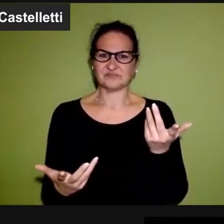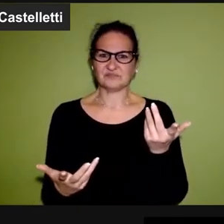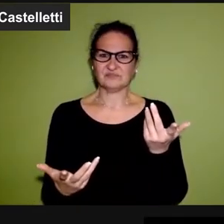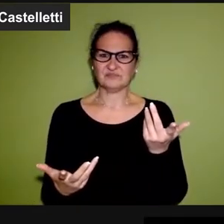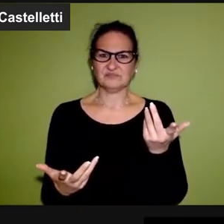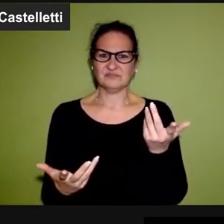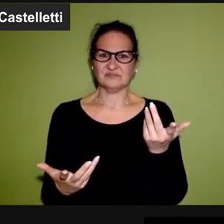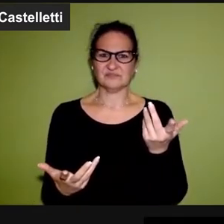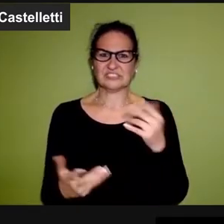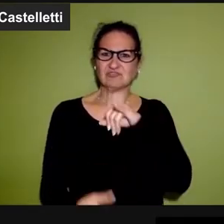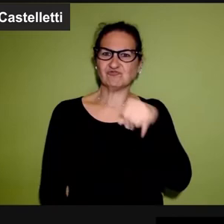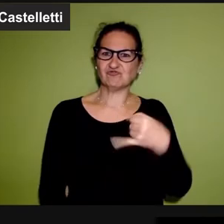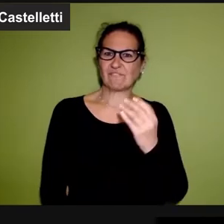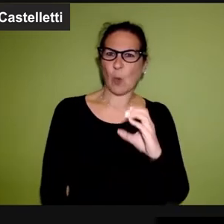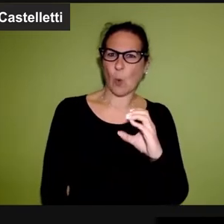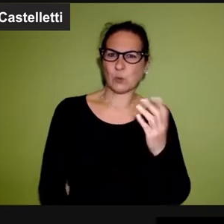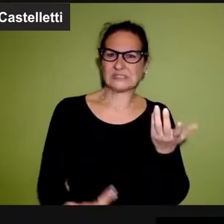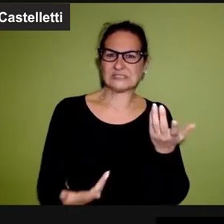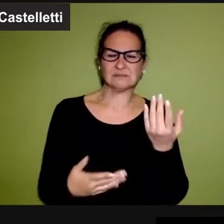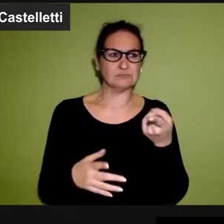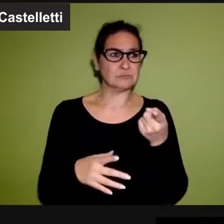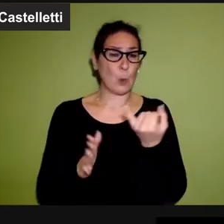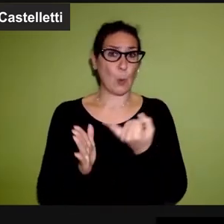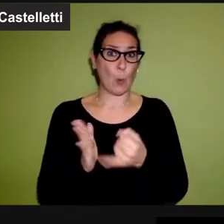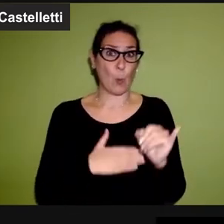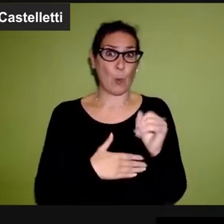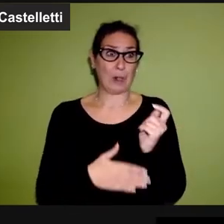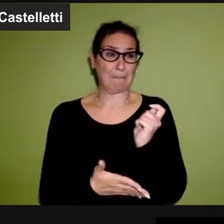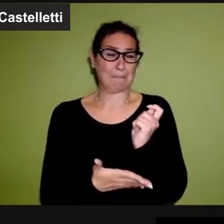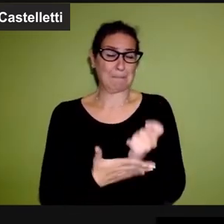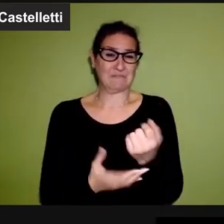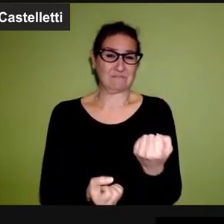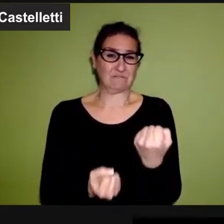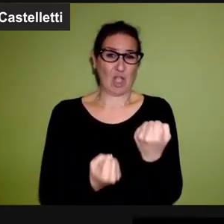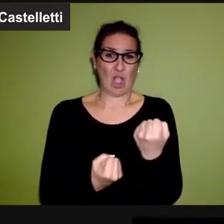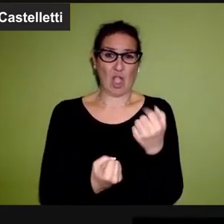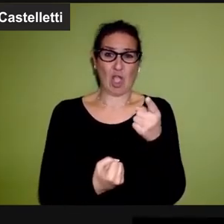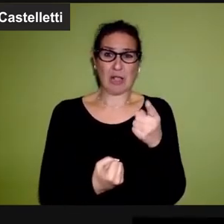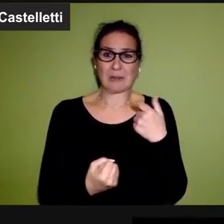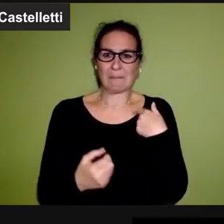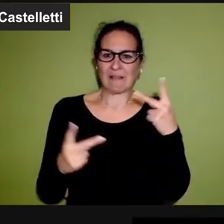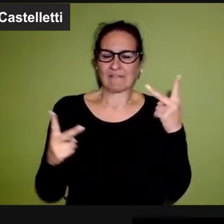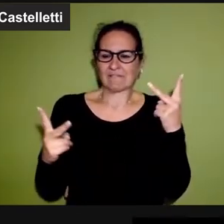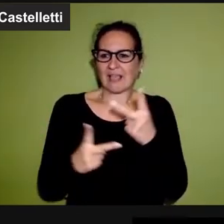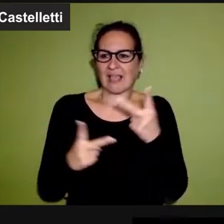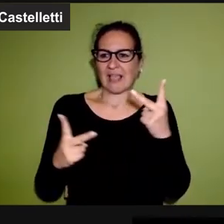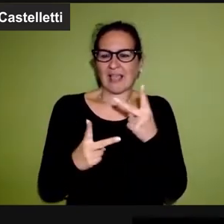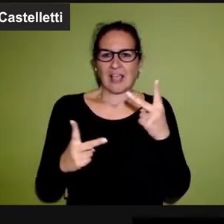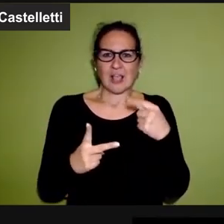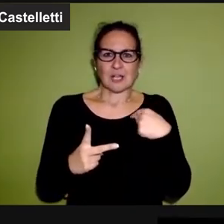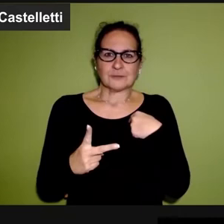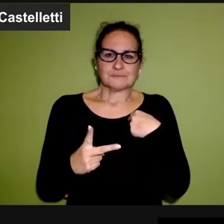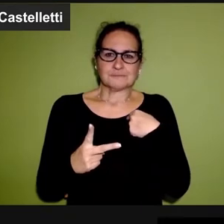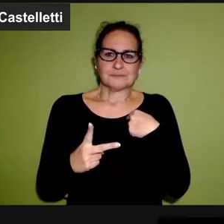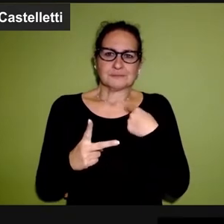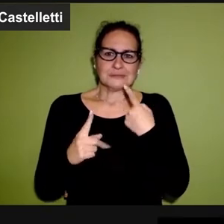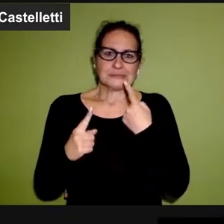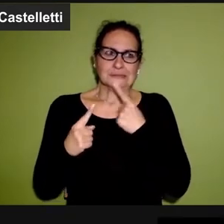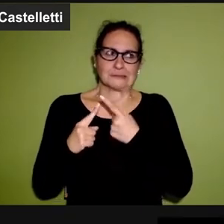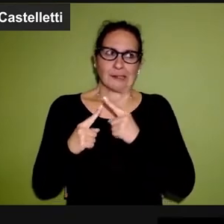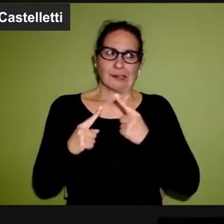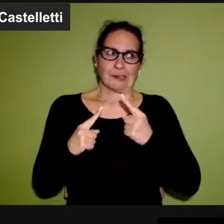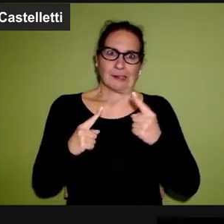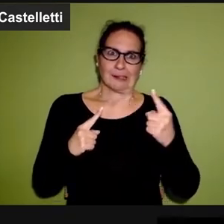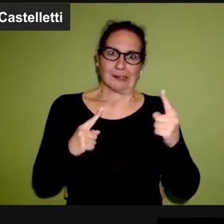artistico in Jeff Koons, per dire quello oggi l'ultimo dei più pagati. Ma comunque questo sarebbe un discorso